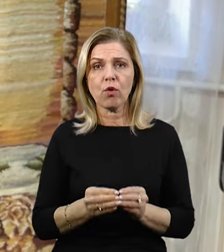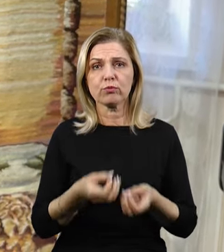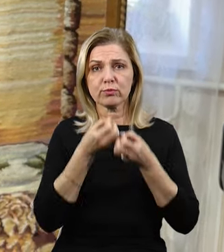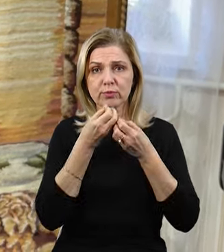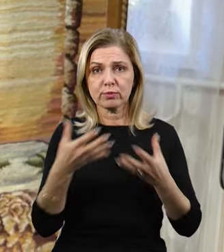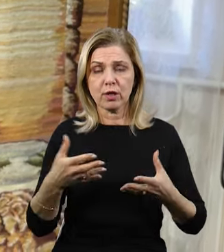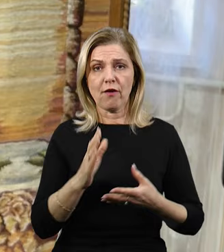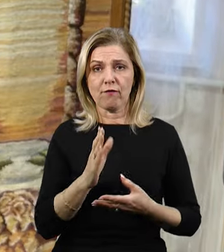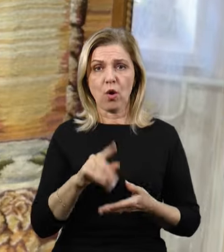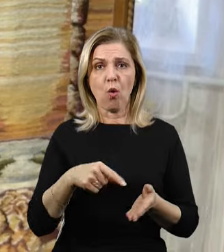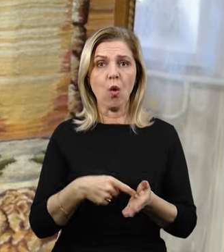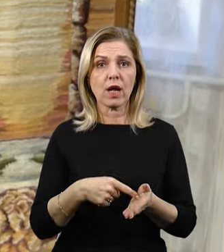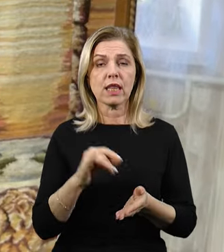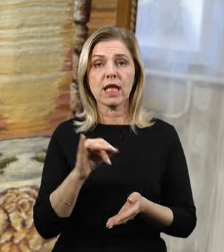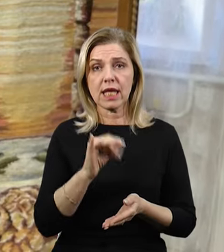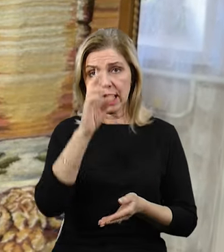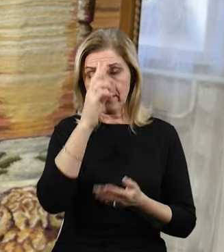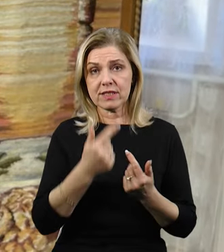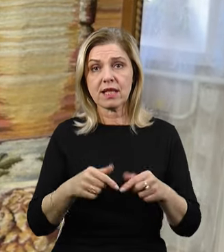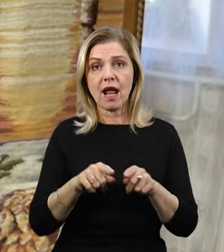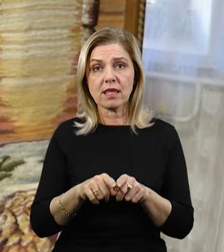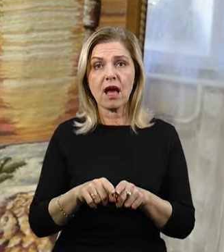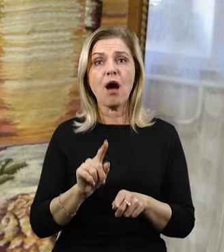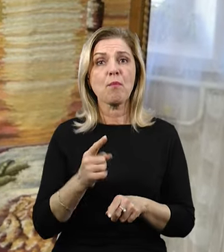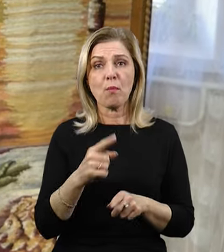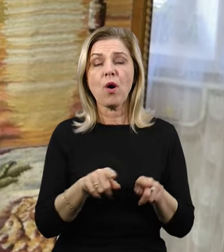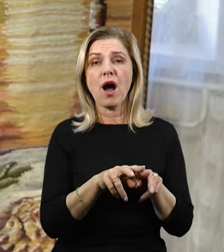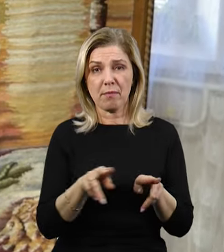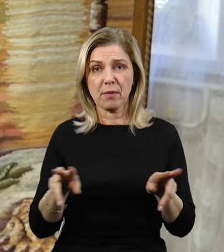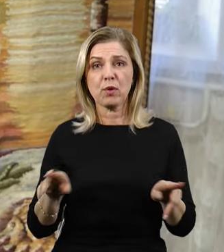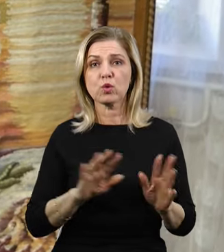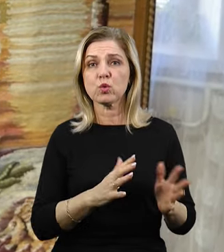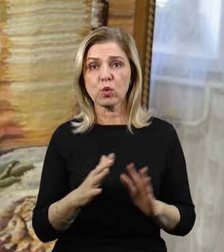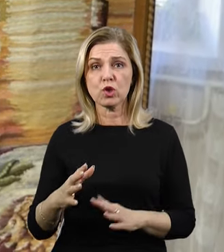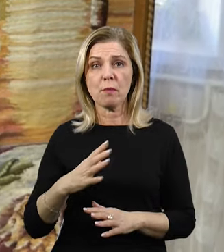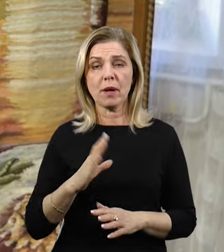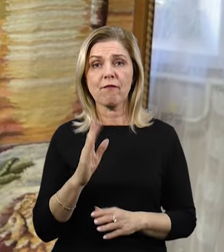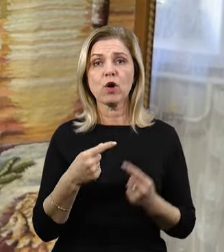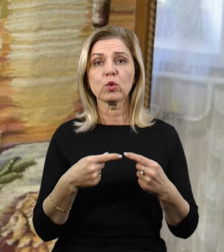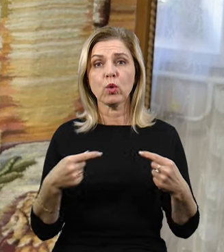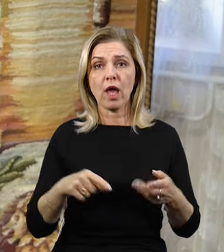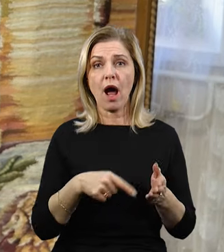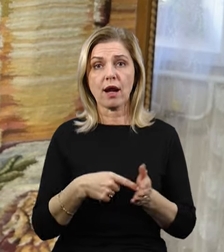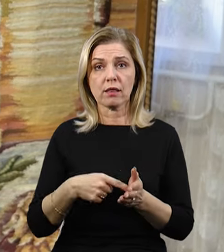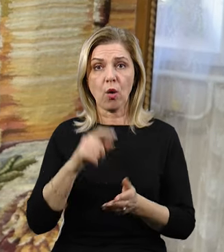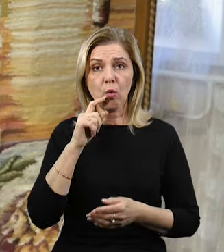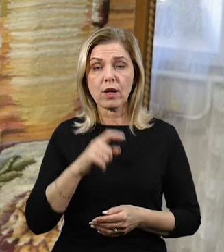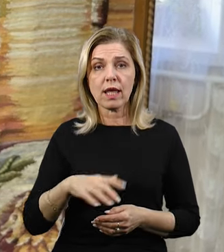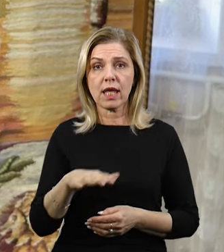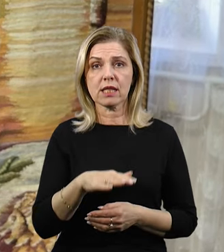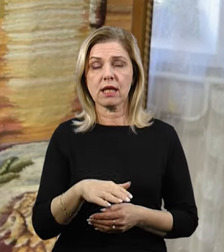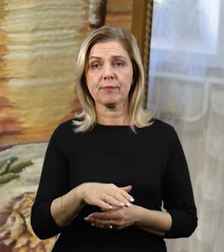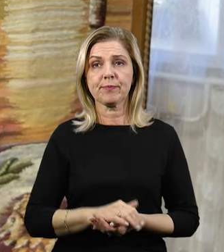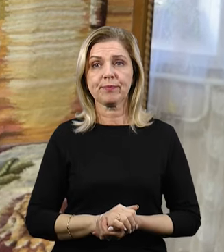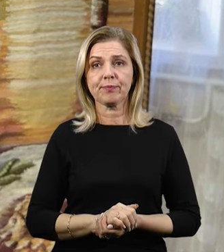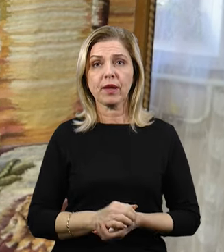в городі, ну і в країні, поскольку аналогичні случаи і відбували в інших городах України, розжечь